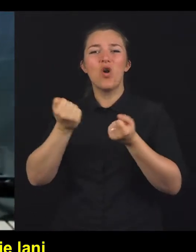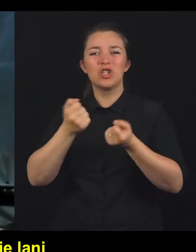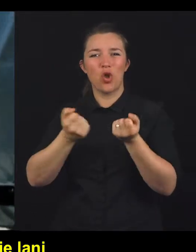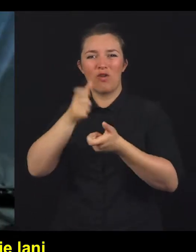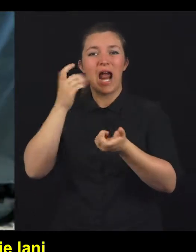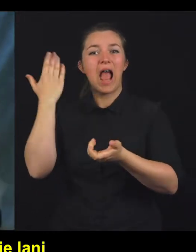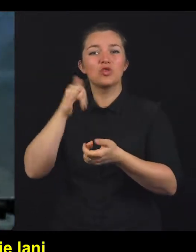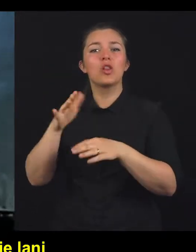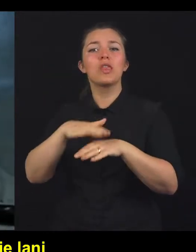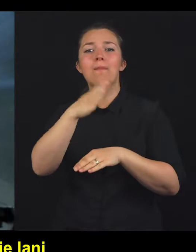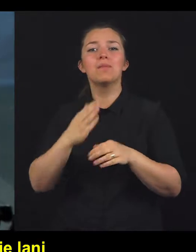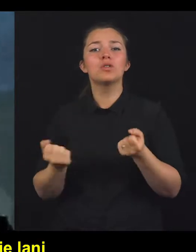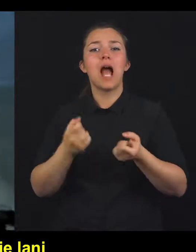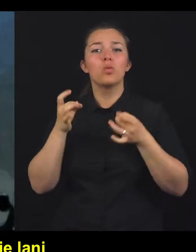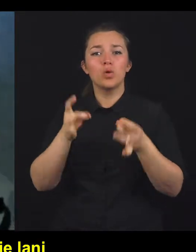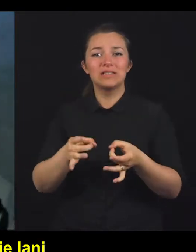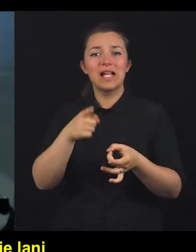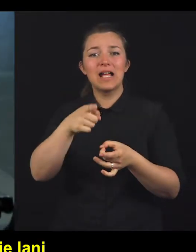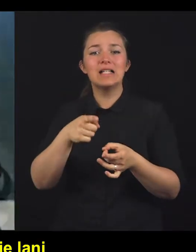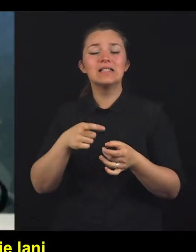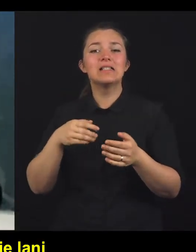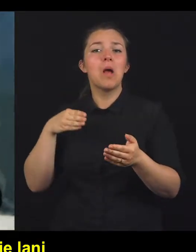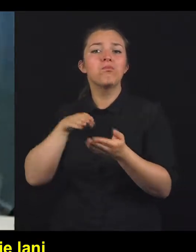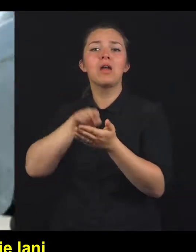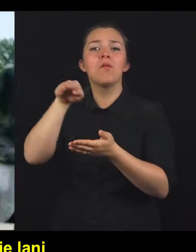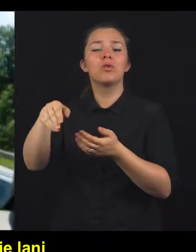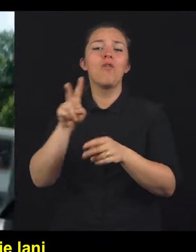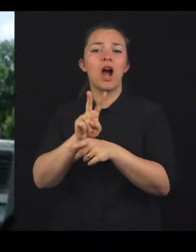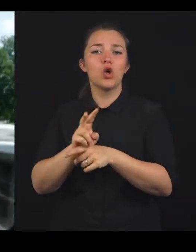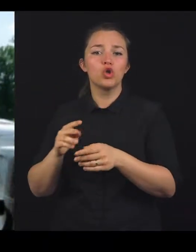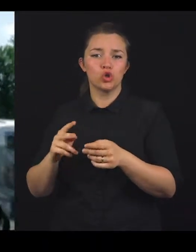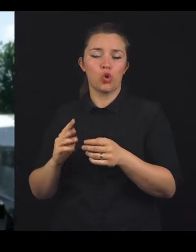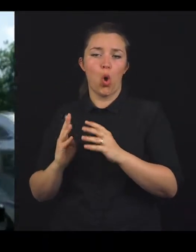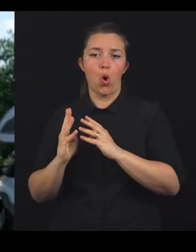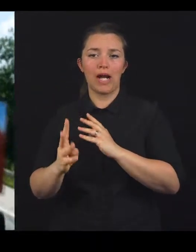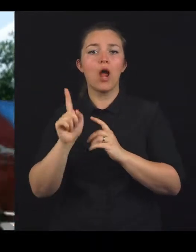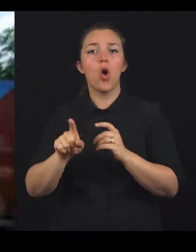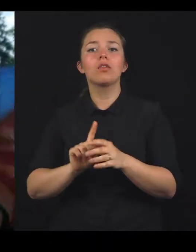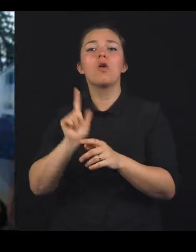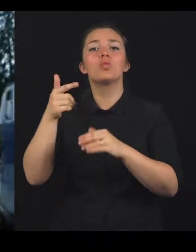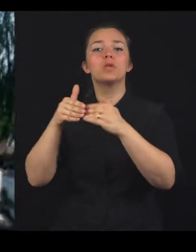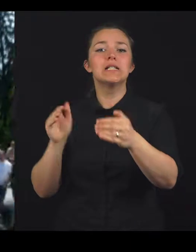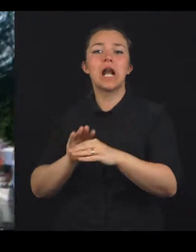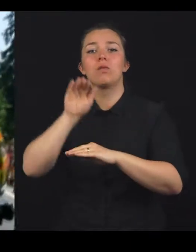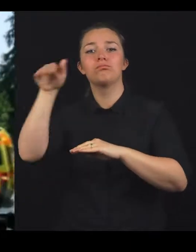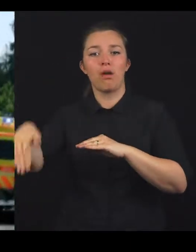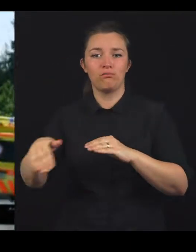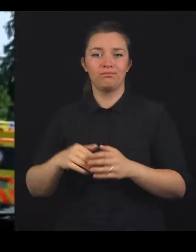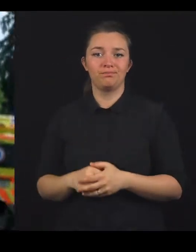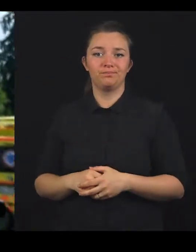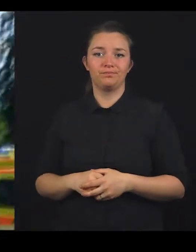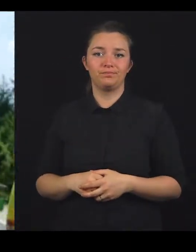Tovrnjaka je lani na Primorski avtocesti prebil varnostno ograju in pristal na drugi strani avtoceste.